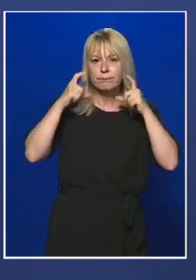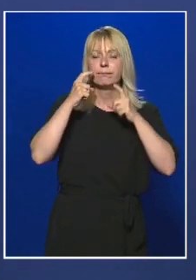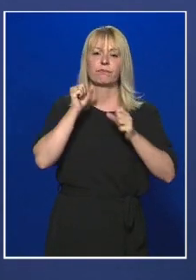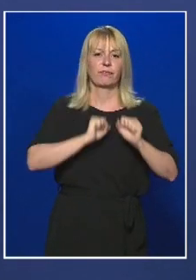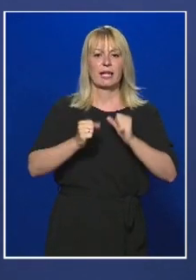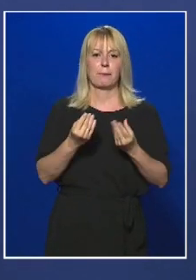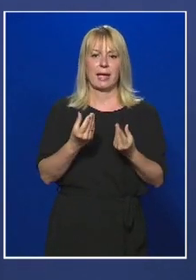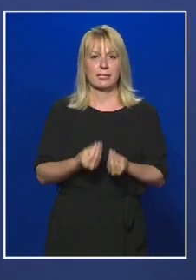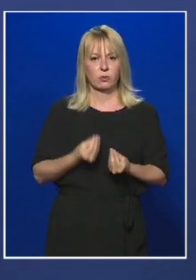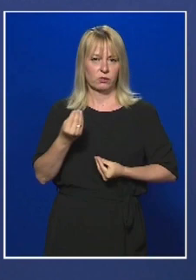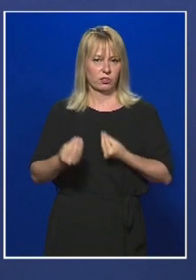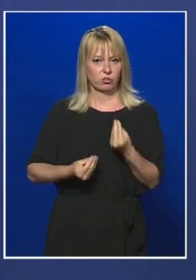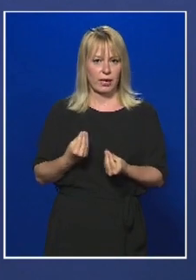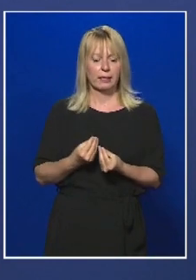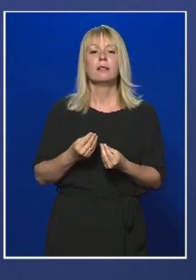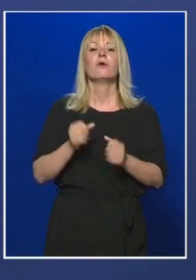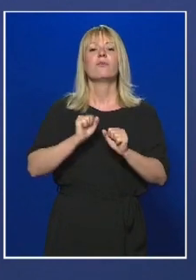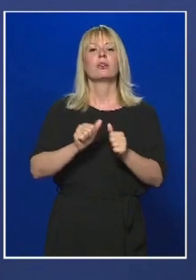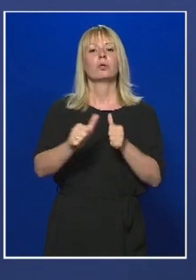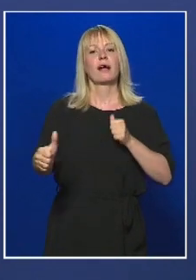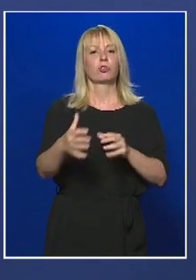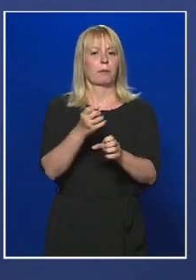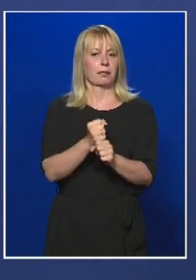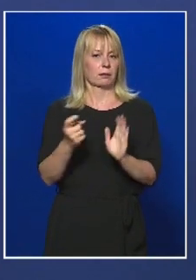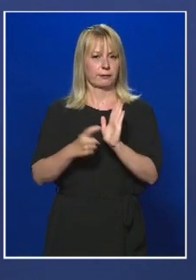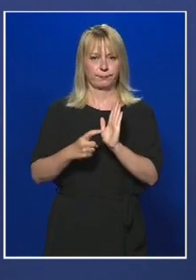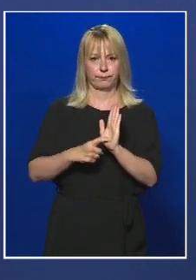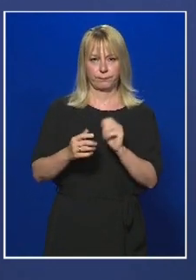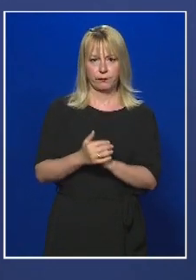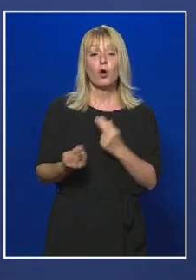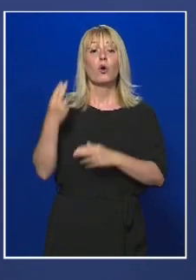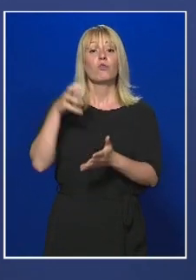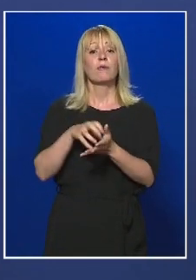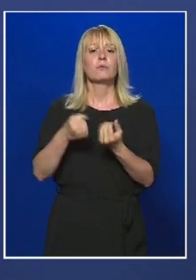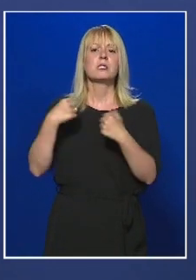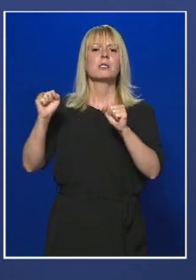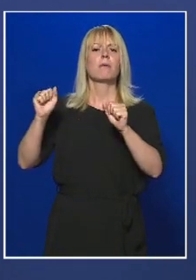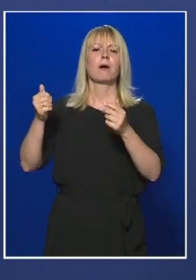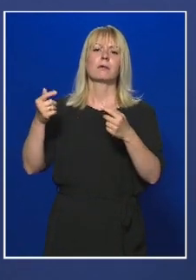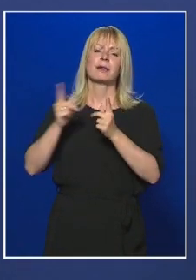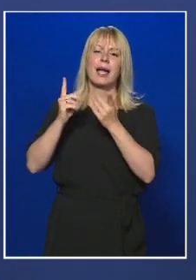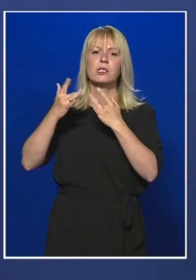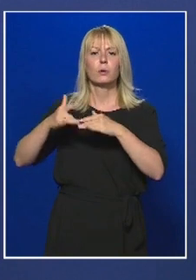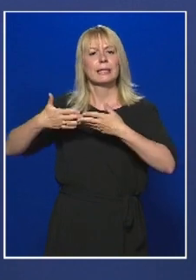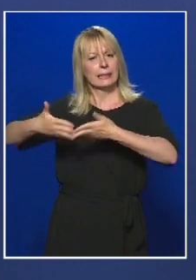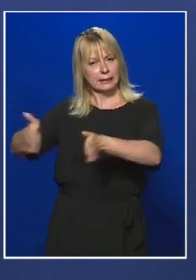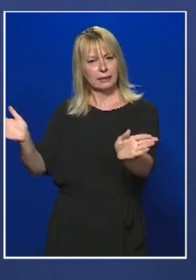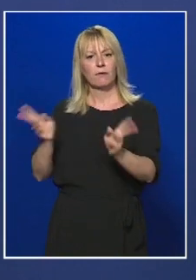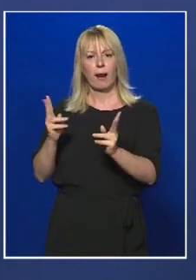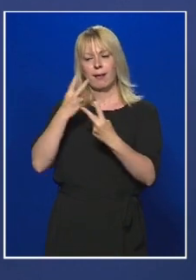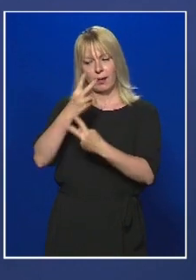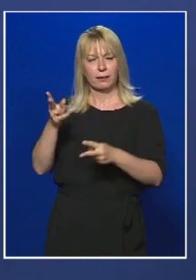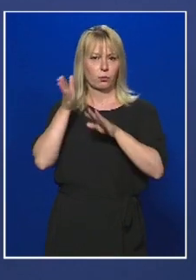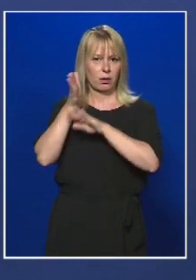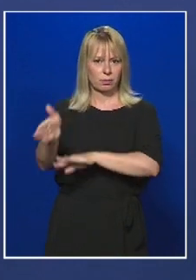viselni és a védőtávolságot betartani. A fővárosban a szabadtéren lévő játszótér nyitva tarthat és látogatható.